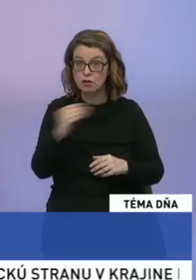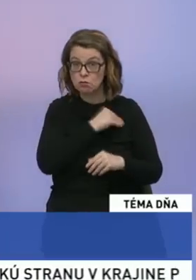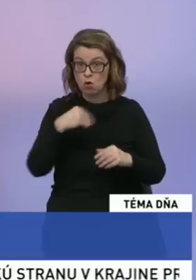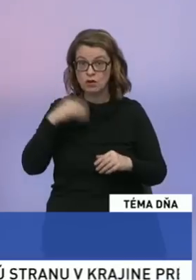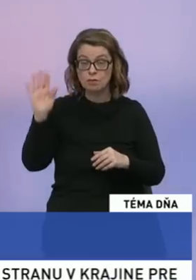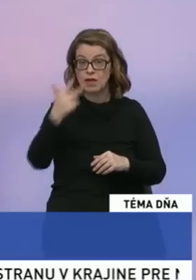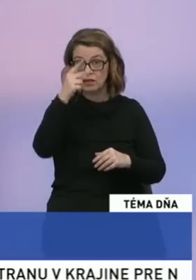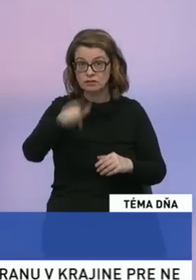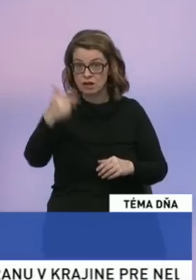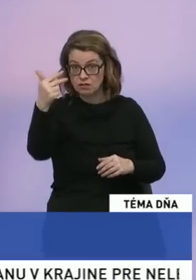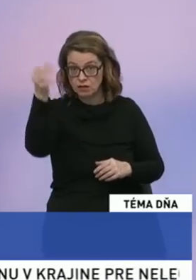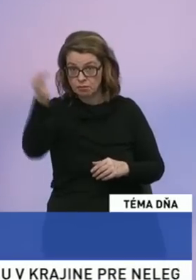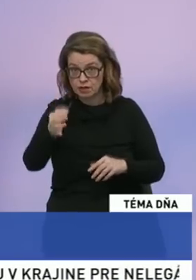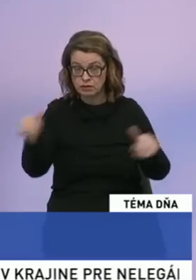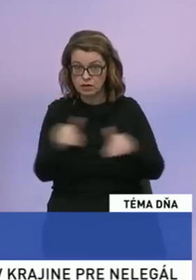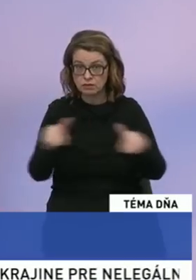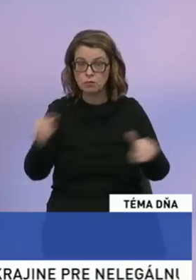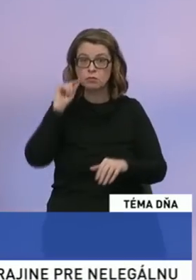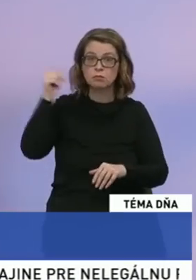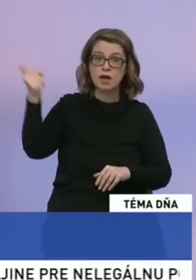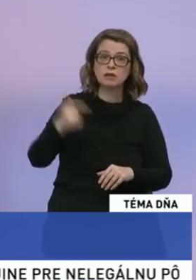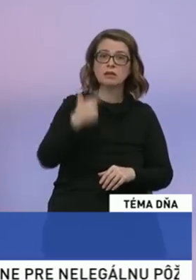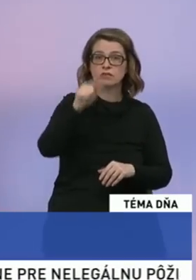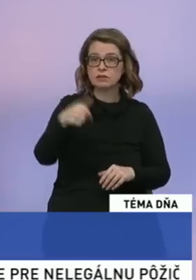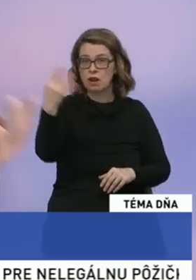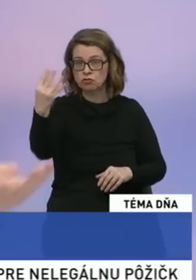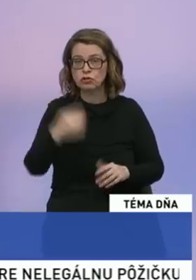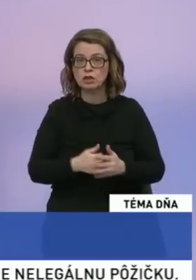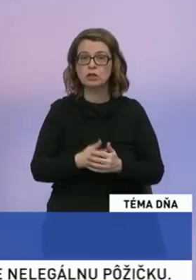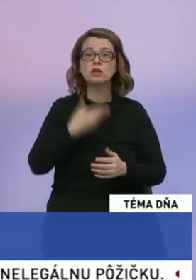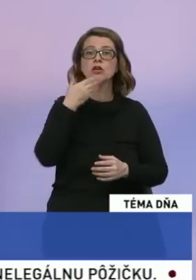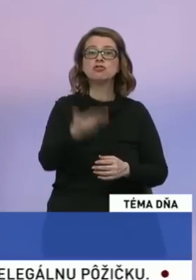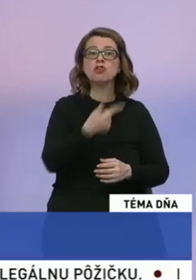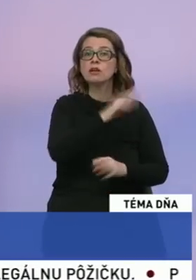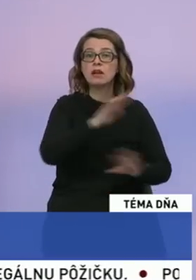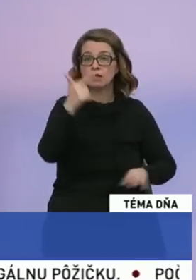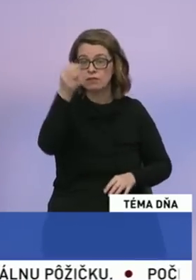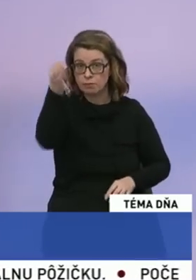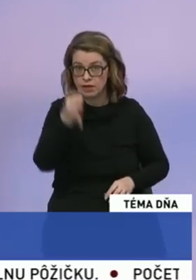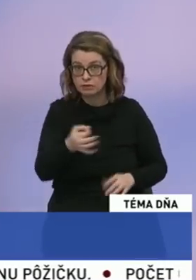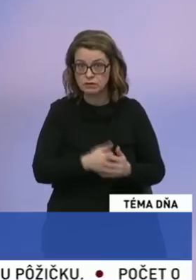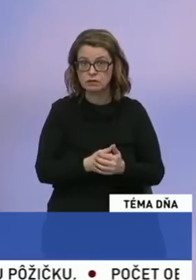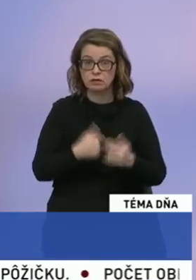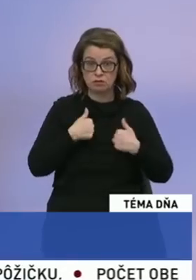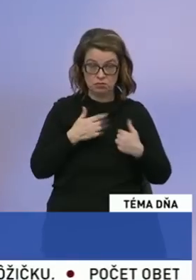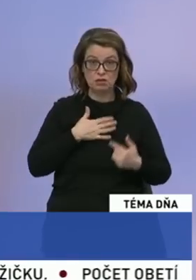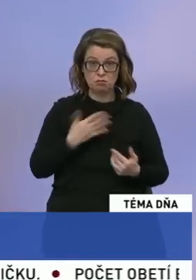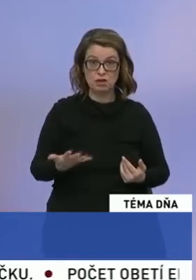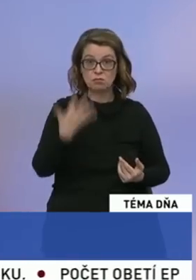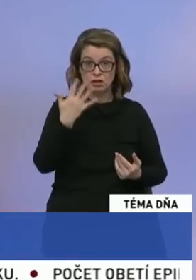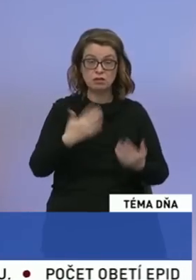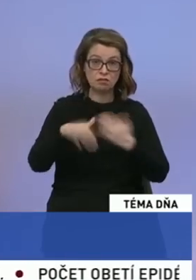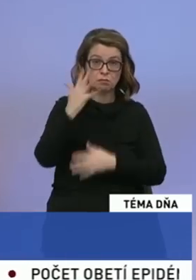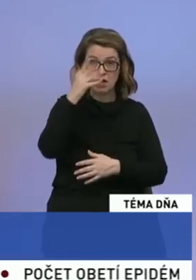majú 3,3% nezamestnanosť, Maďari 3,4, Česi dokonca 2% nezamestnanosť, my stále budujeme s 5